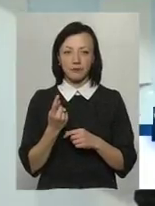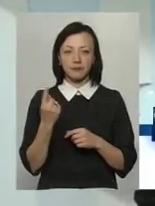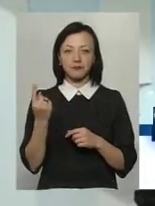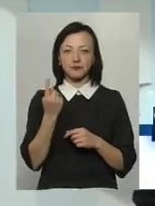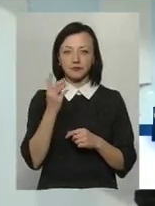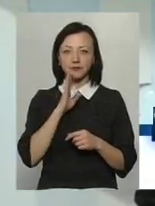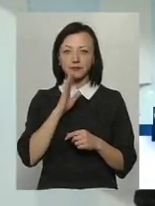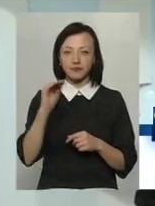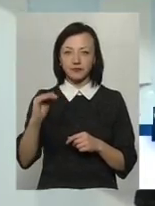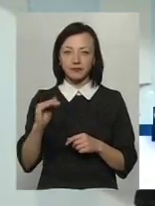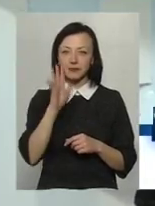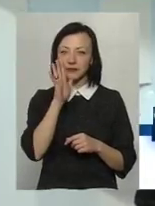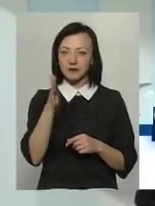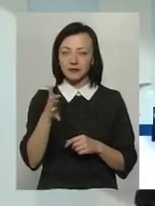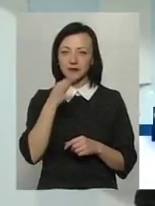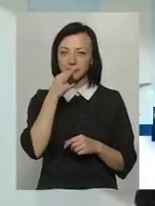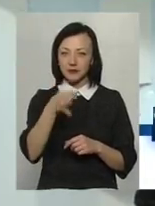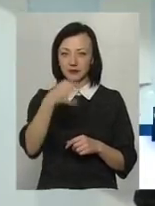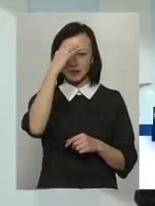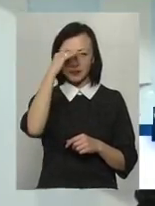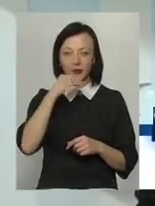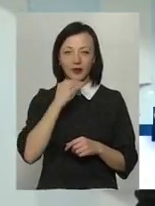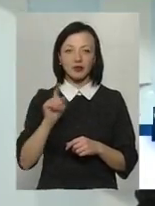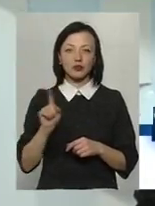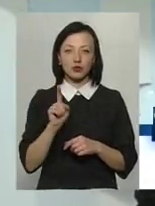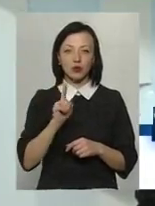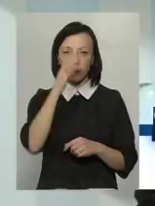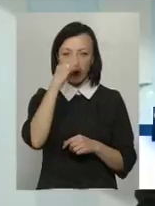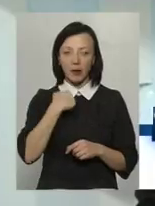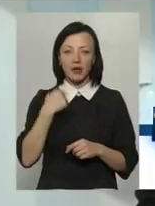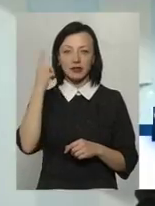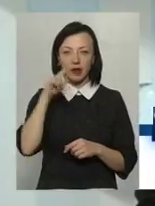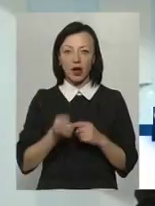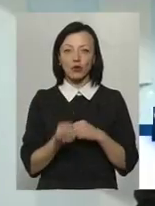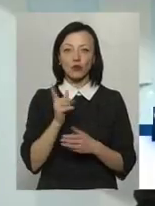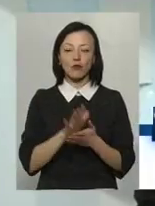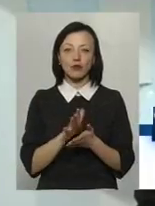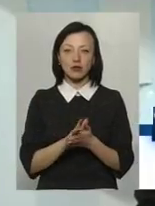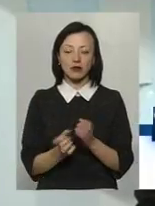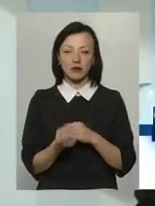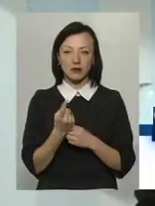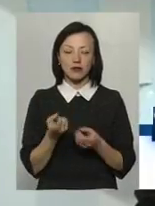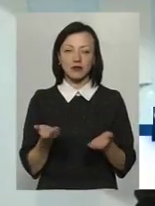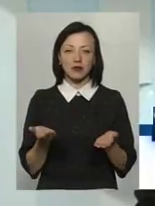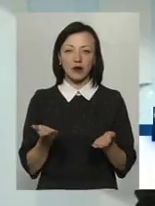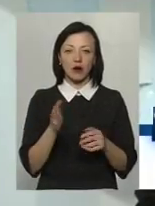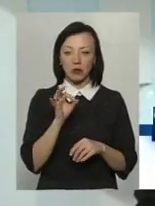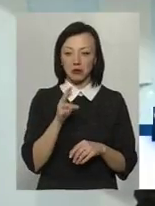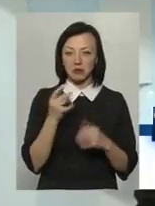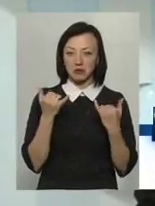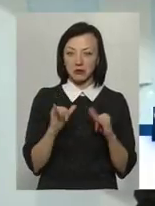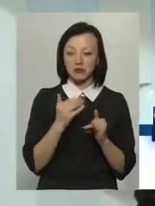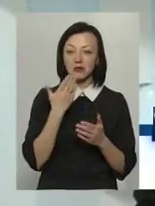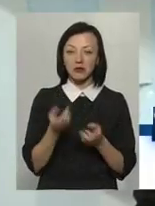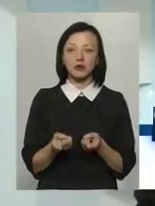п'ятилетня дівчина сказала своєму отцю, що «Папа, я знаю, откуда мусор береться». А він удивився,